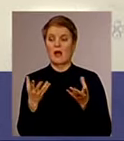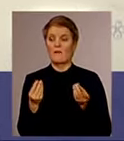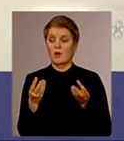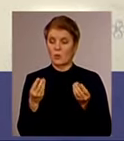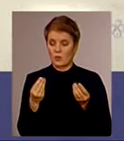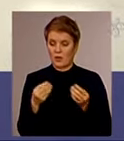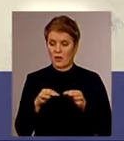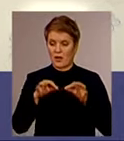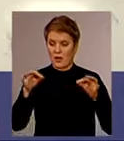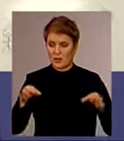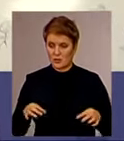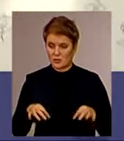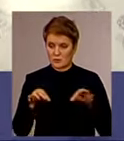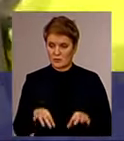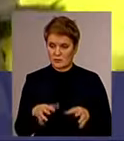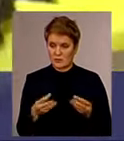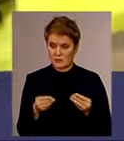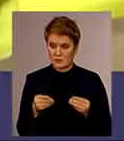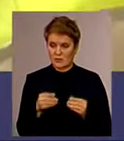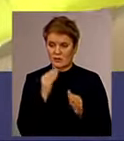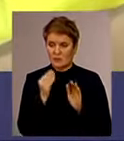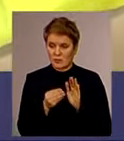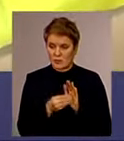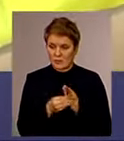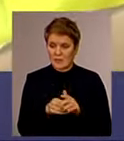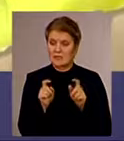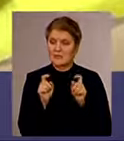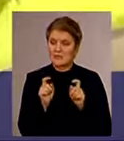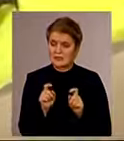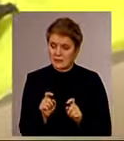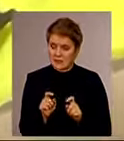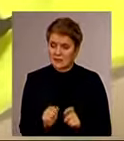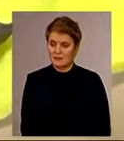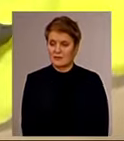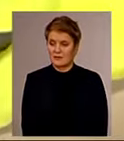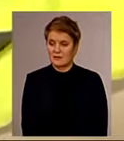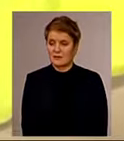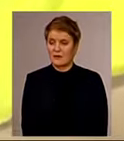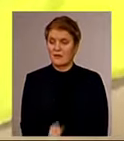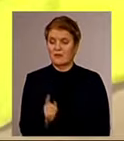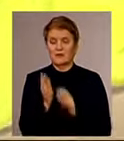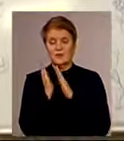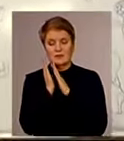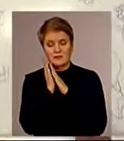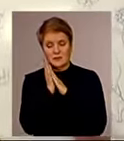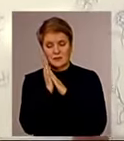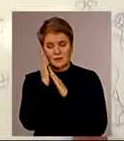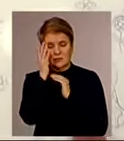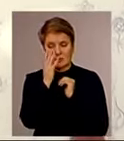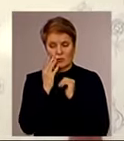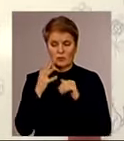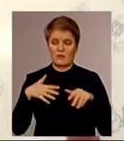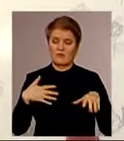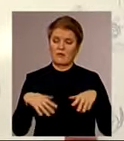змочуємо її. Ось і тут вони ось вже поховалися, сидять. Вони сонні, мляві. Ще